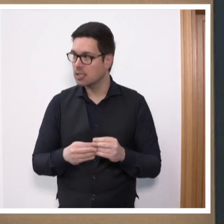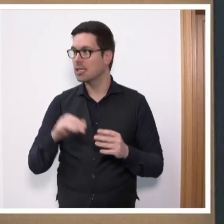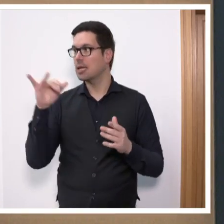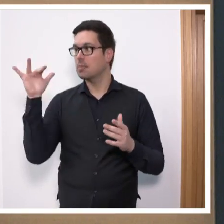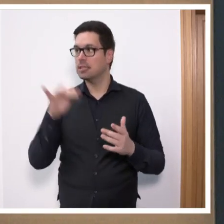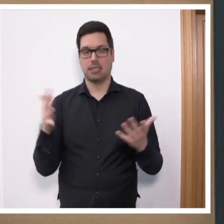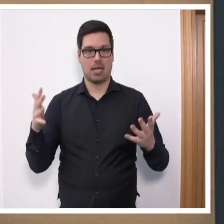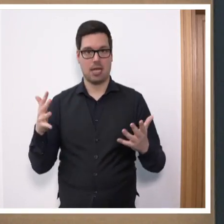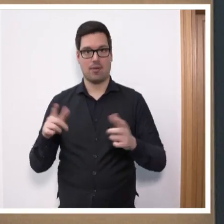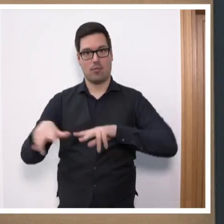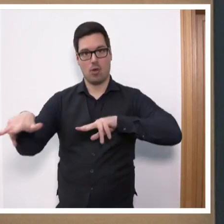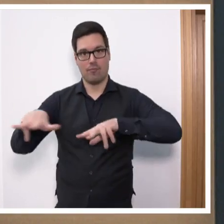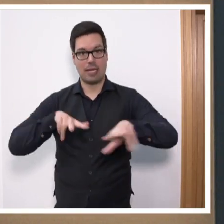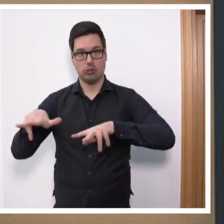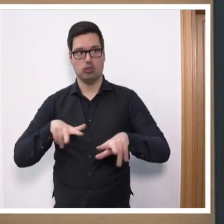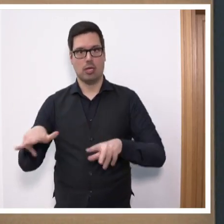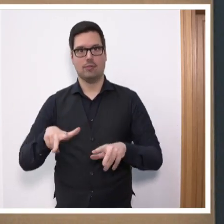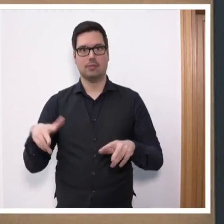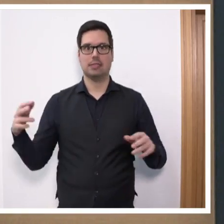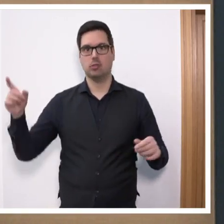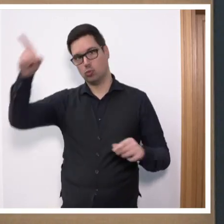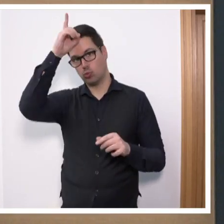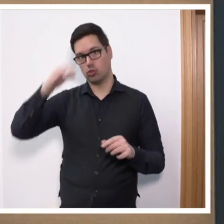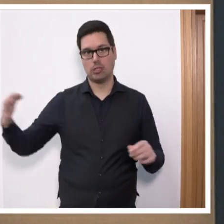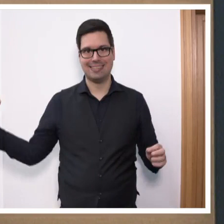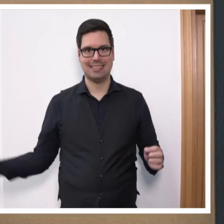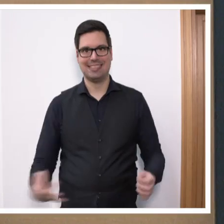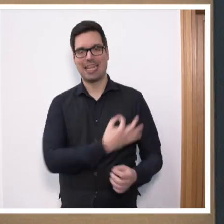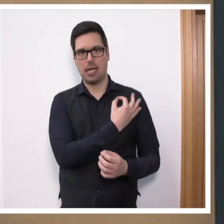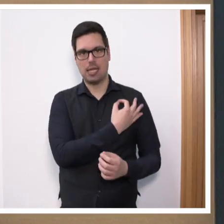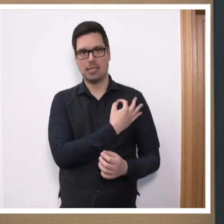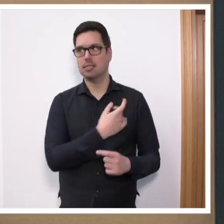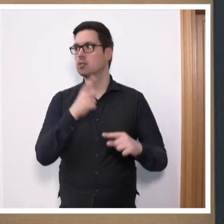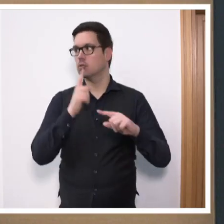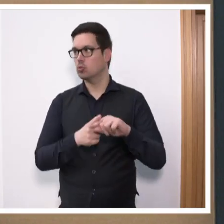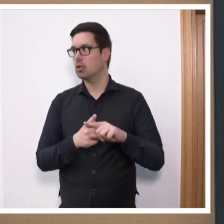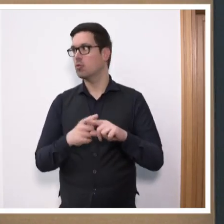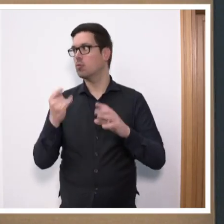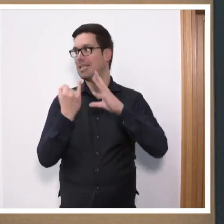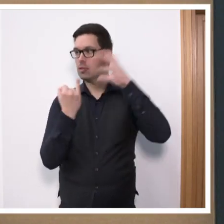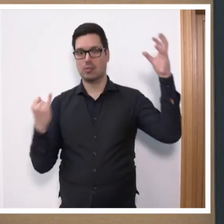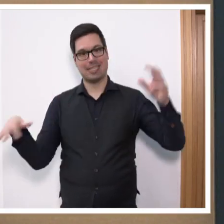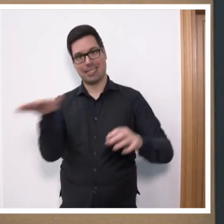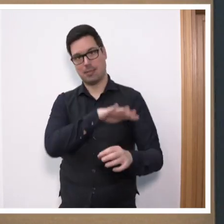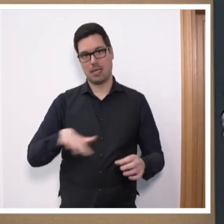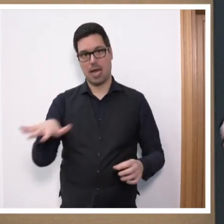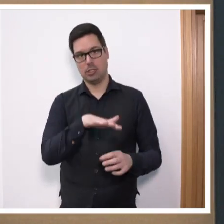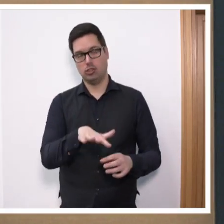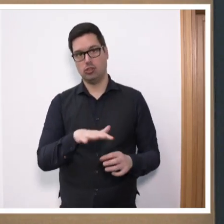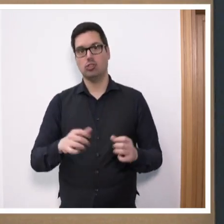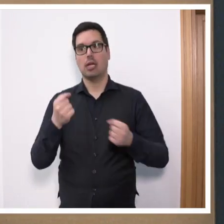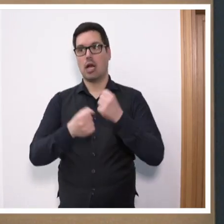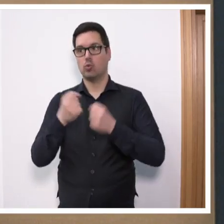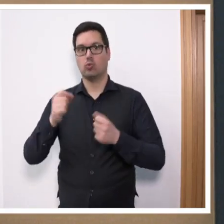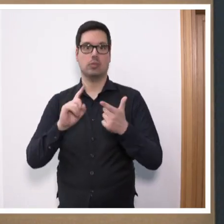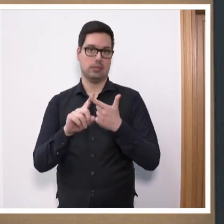Folgewirkungen für die Wirtschaft in Deutschland und im Saarland und mit Folgewirkungen eben auch für den Industriebereich. Nach dem Auto, die